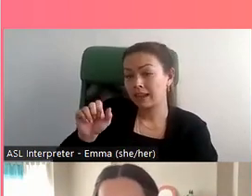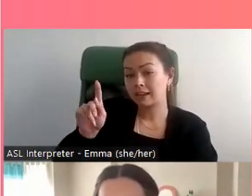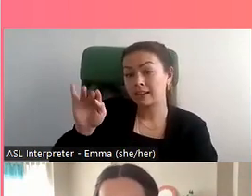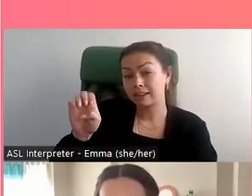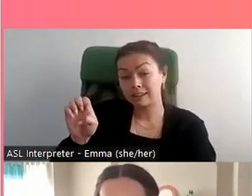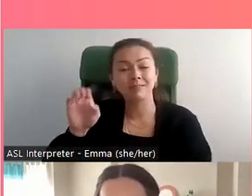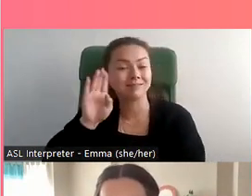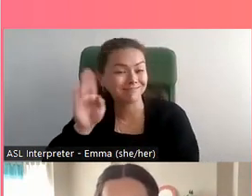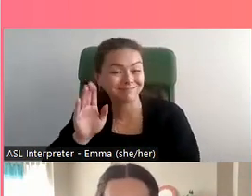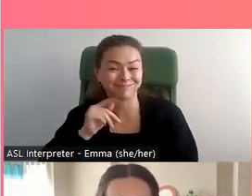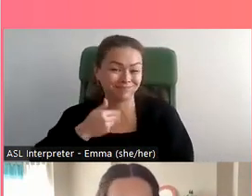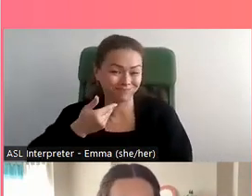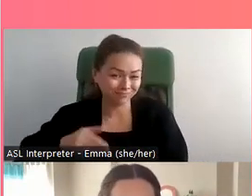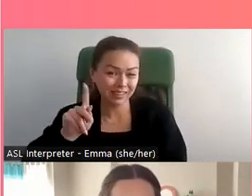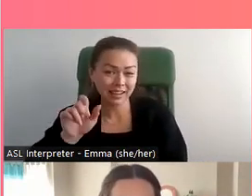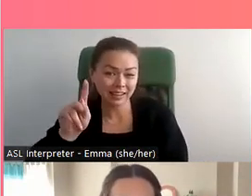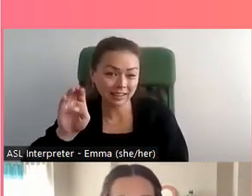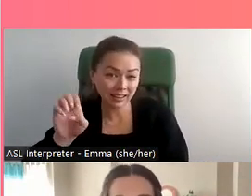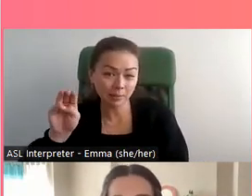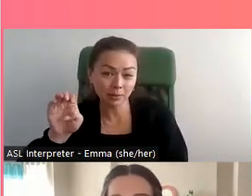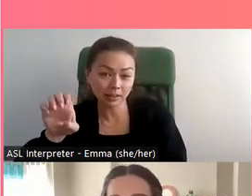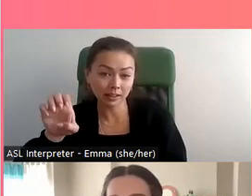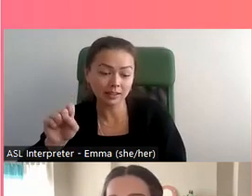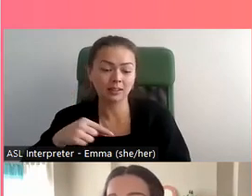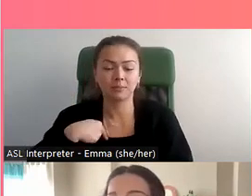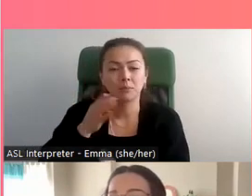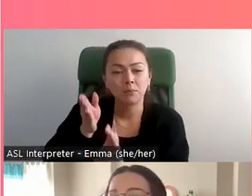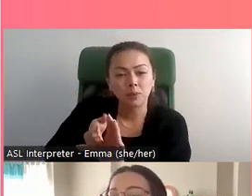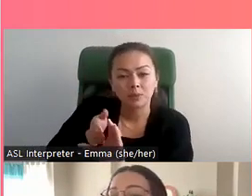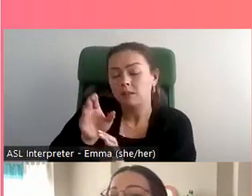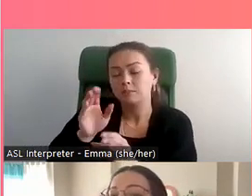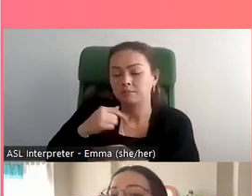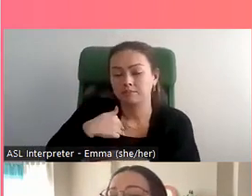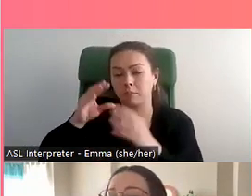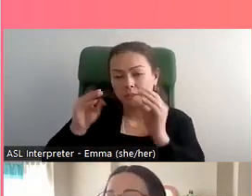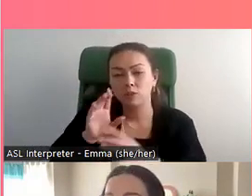Mendez, je suis professeure adjointe de sociologie à l'Université Western.